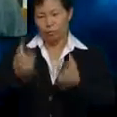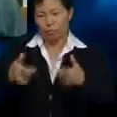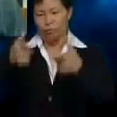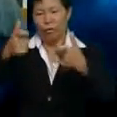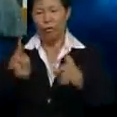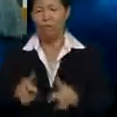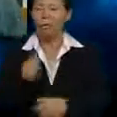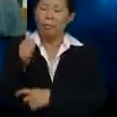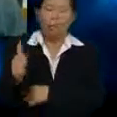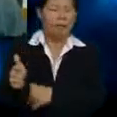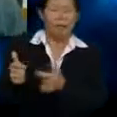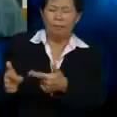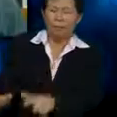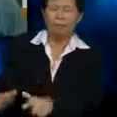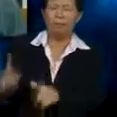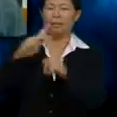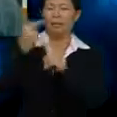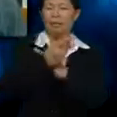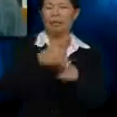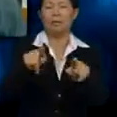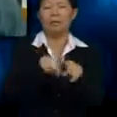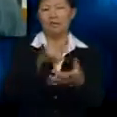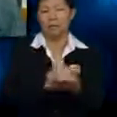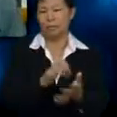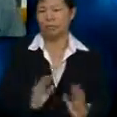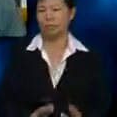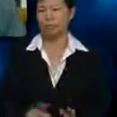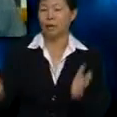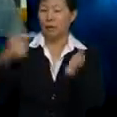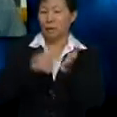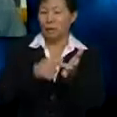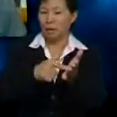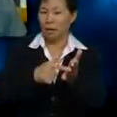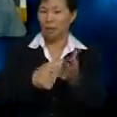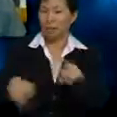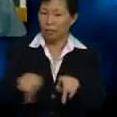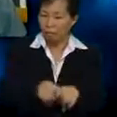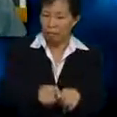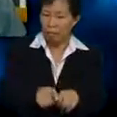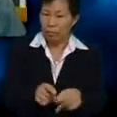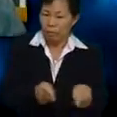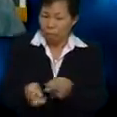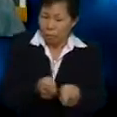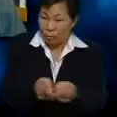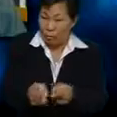Biarkan saja keadaan begitu dulu Lagipun Di bawah pengawasan Puan Sarah